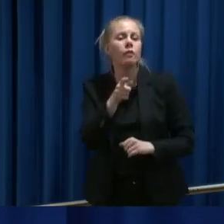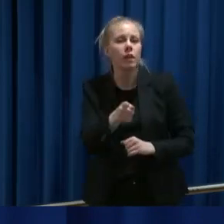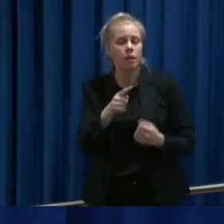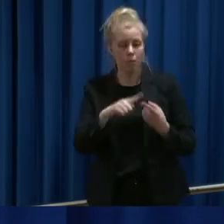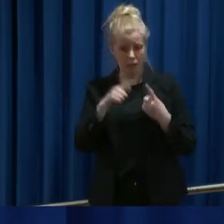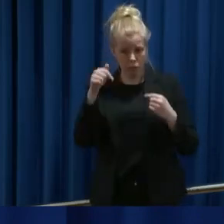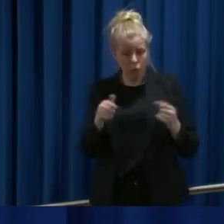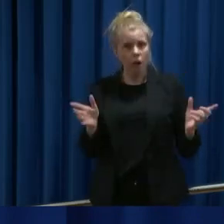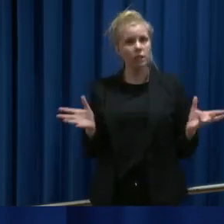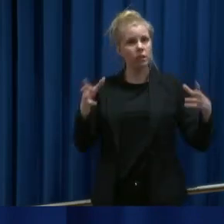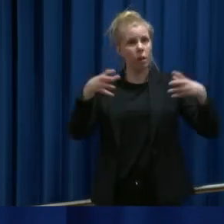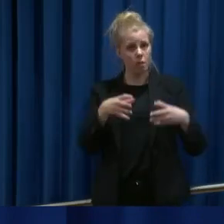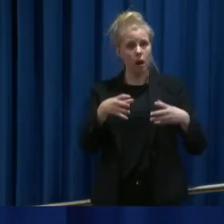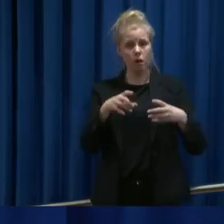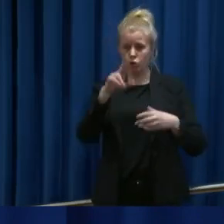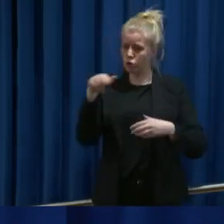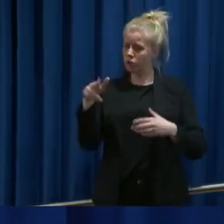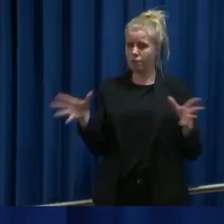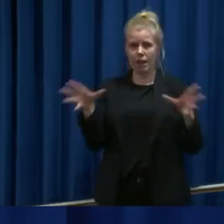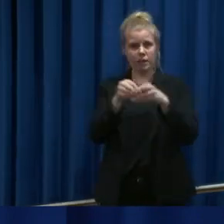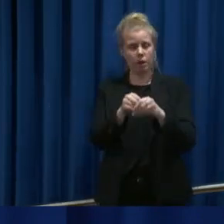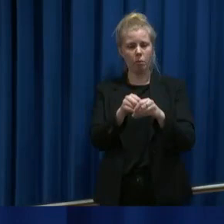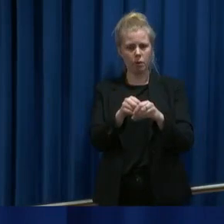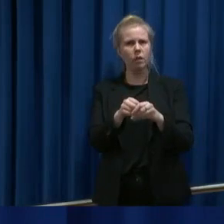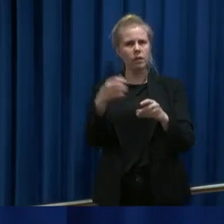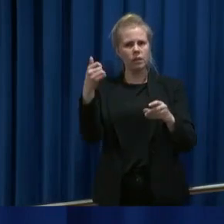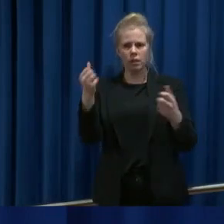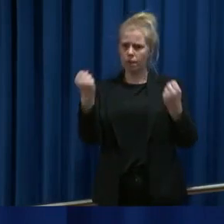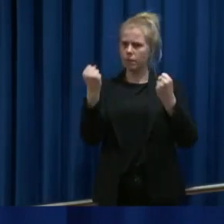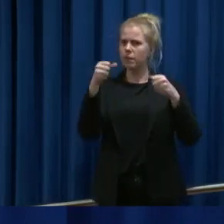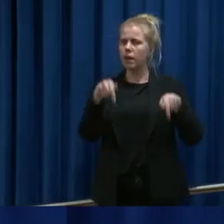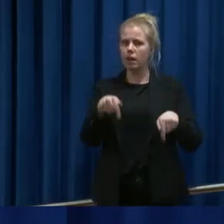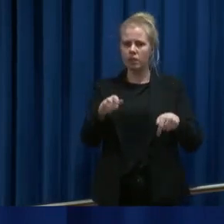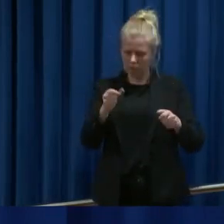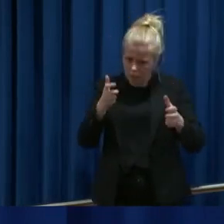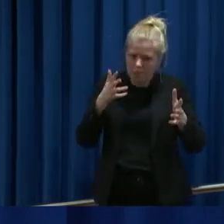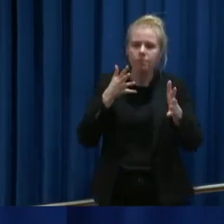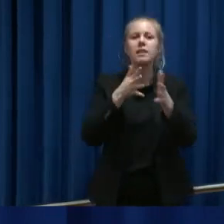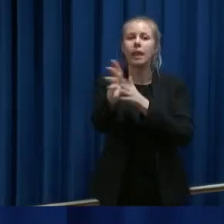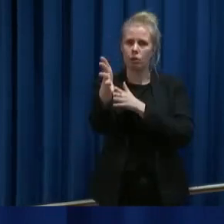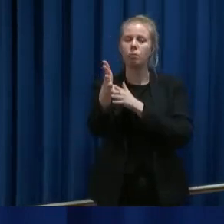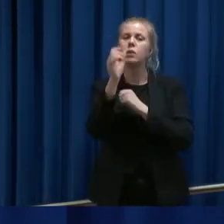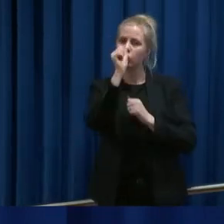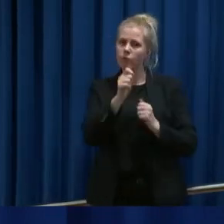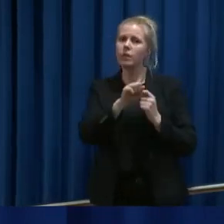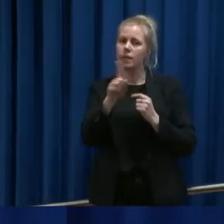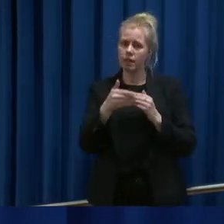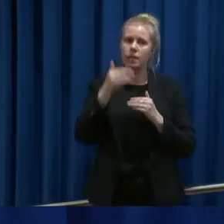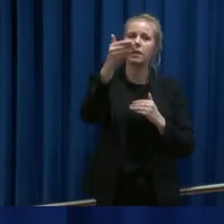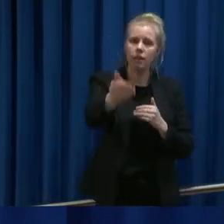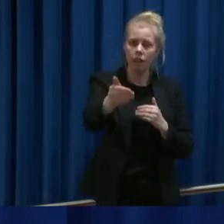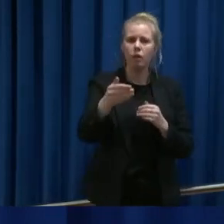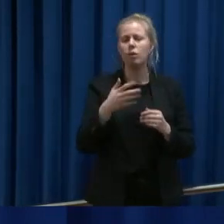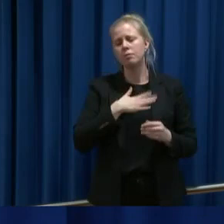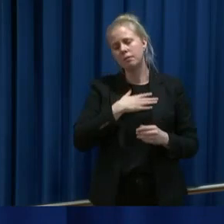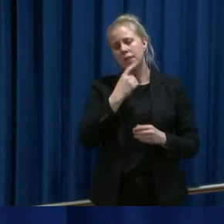nå det norske fellesskapet kreftende nettopp for at vi skal komme igjennom denne tøffe tiden. Og jeg vil igjen